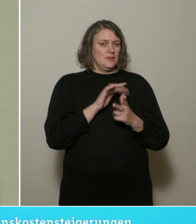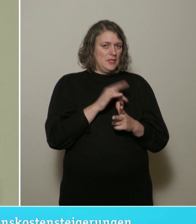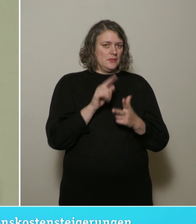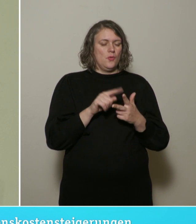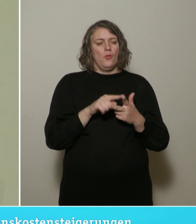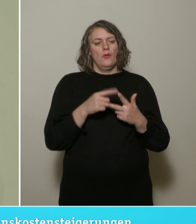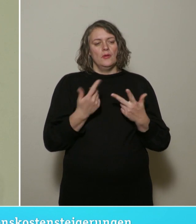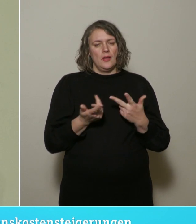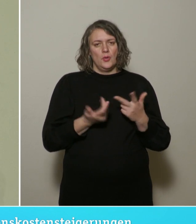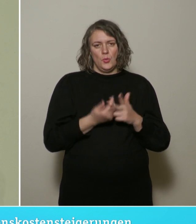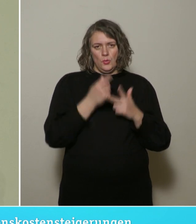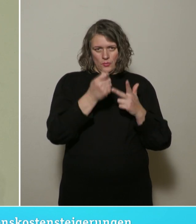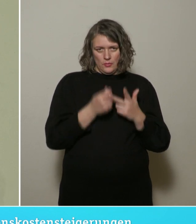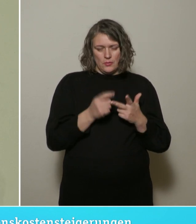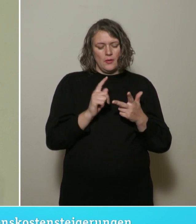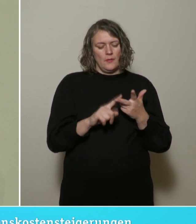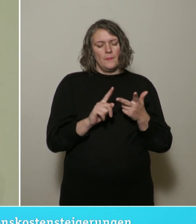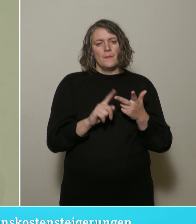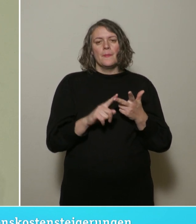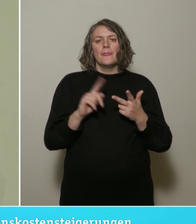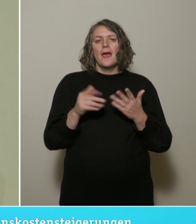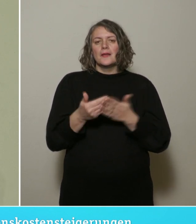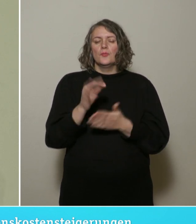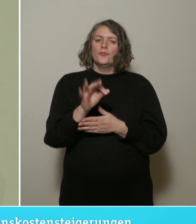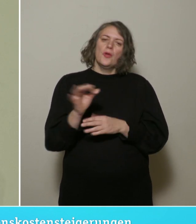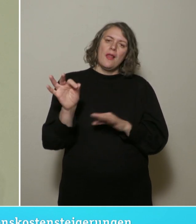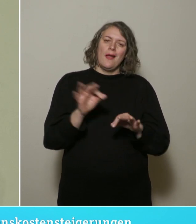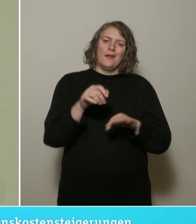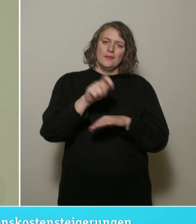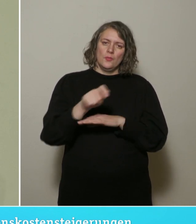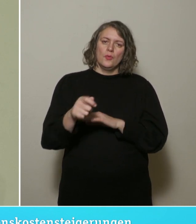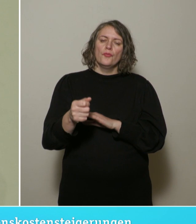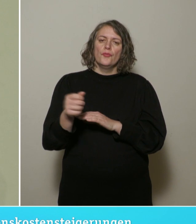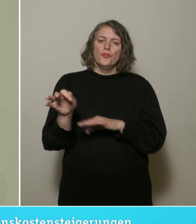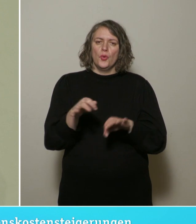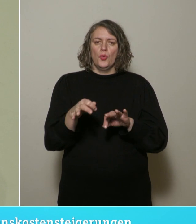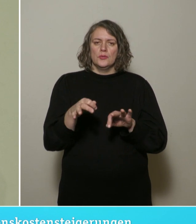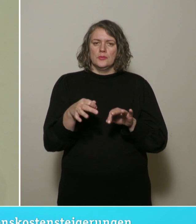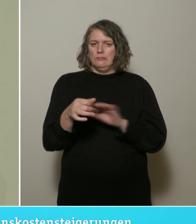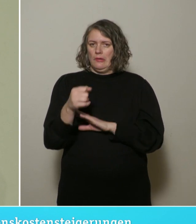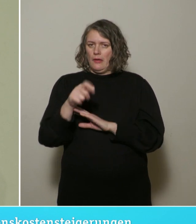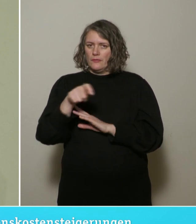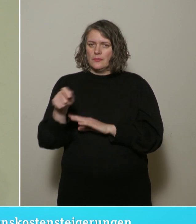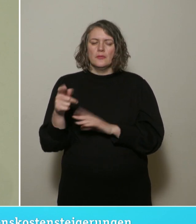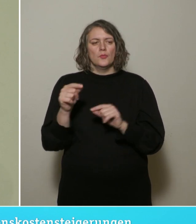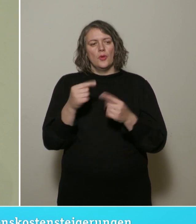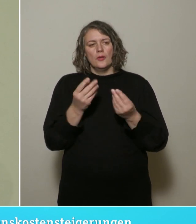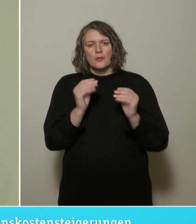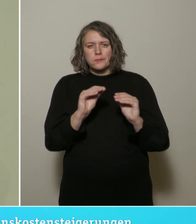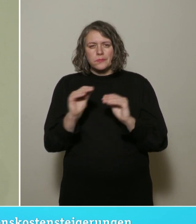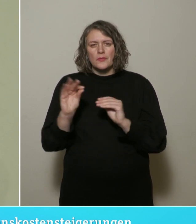die Leitungskräfte, für die Führungskräfte nach Qualifizierung auf in der Verwaltung angepasste